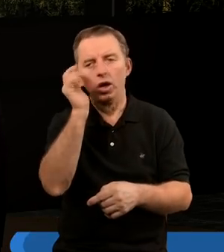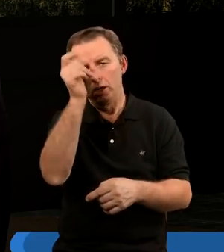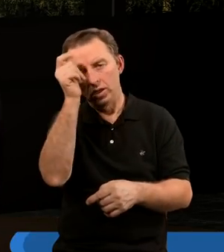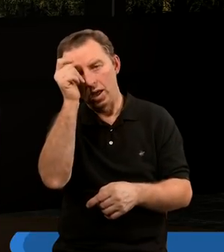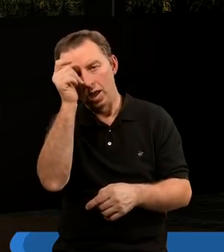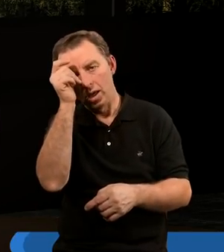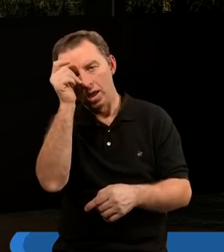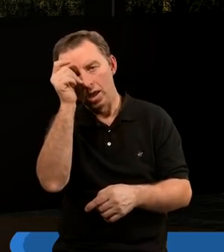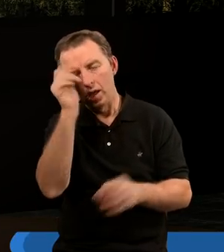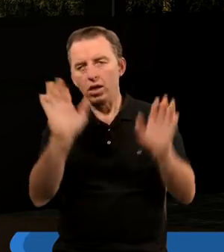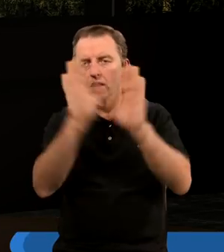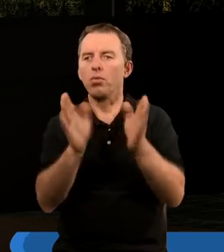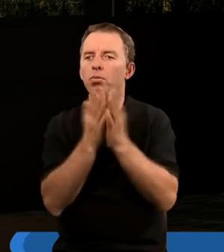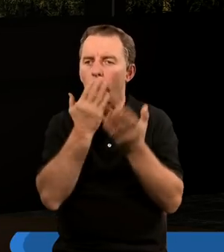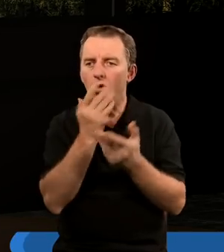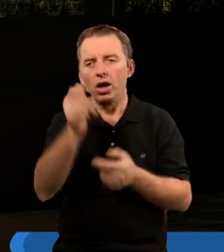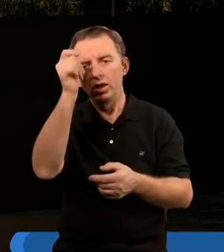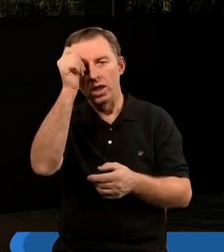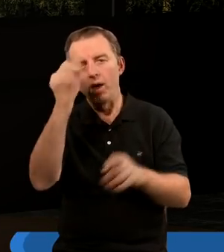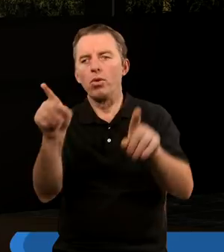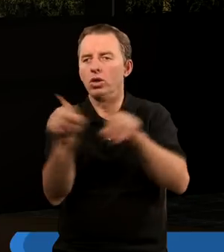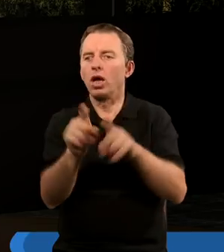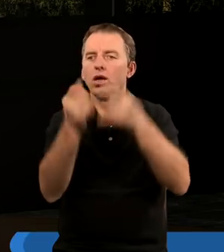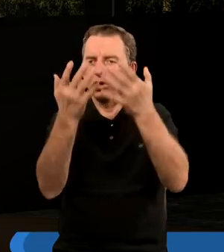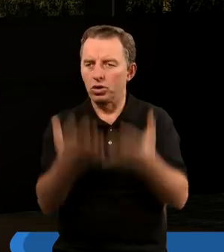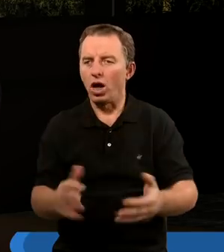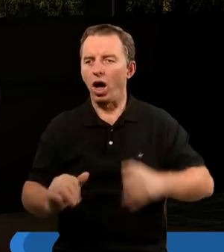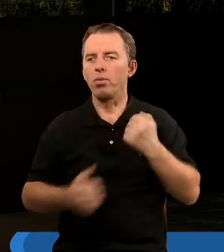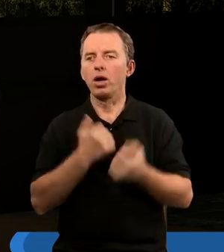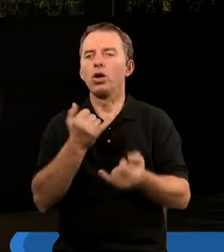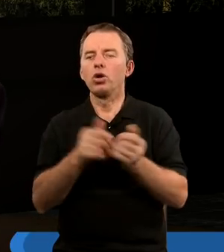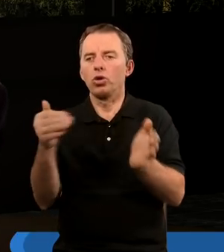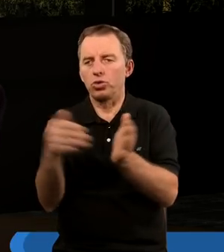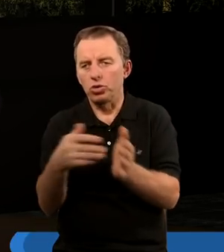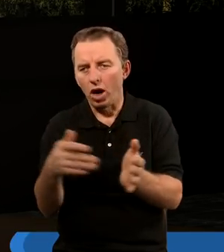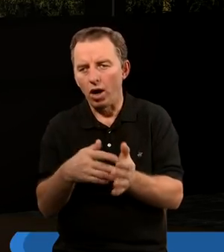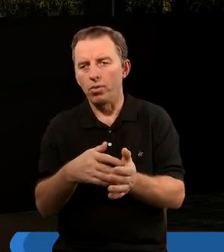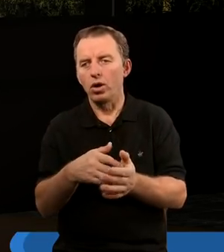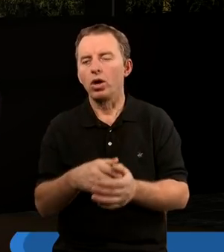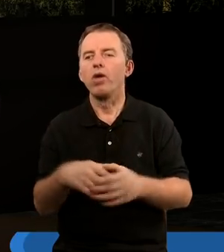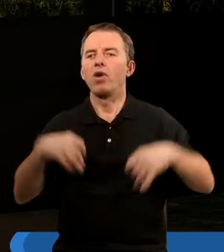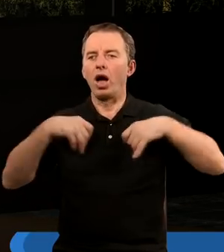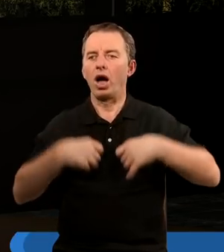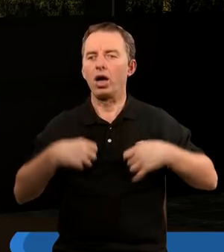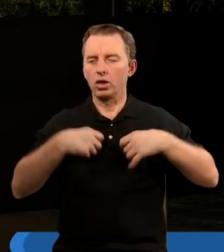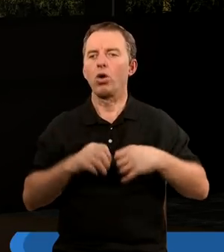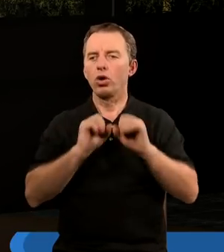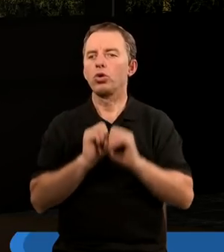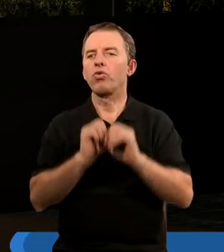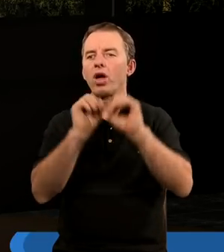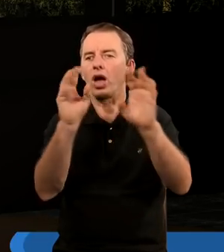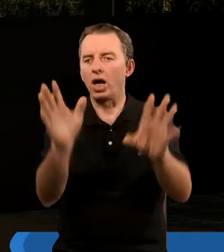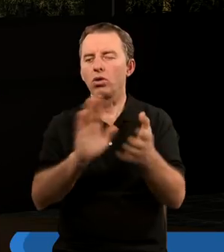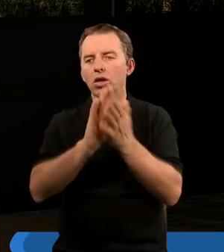diabeł tu o nabożeństwach mówicie i że diabeł też chciałby. Jeżeli trzeba, to on się w anioła światłości zamieni.